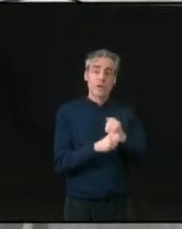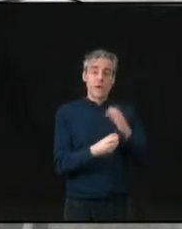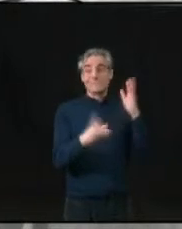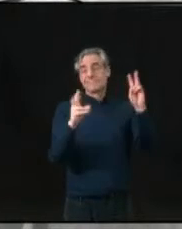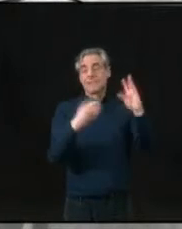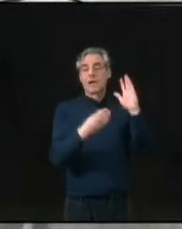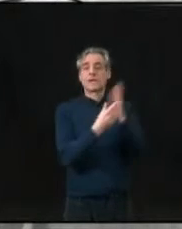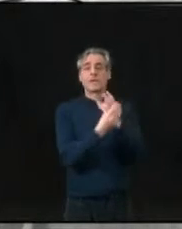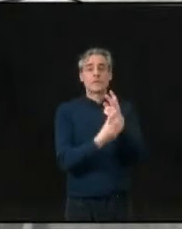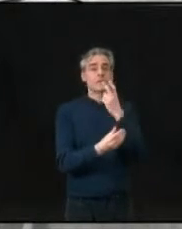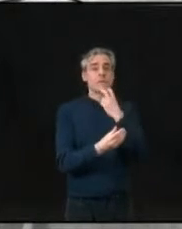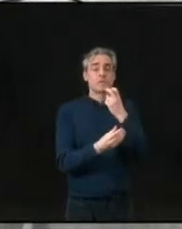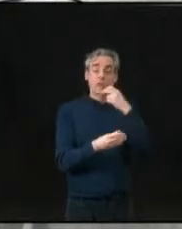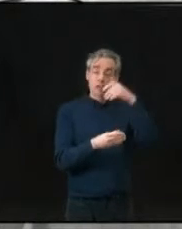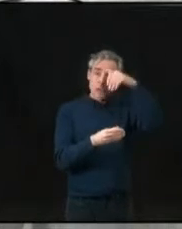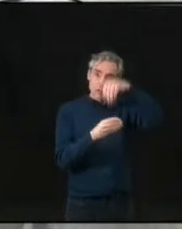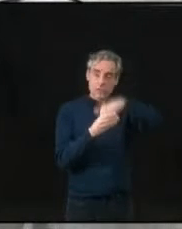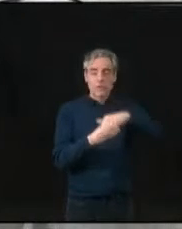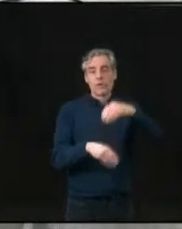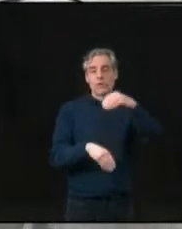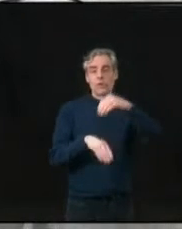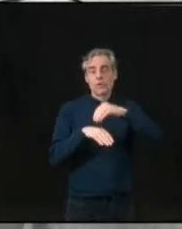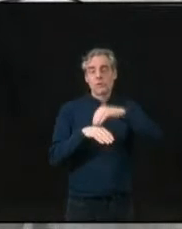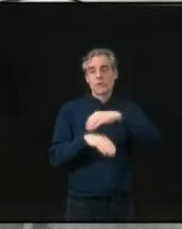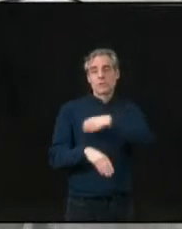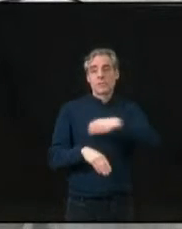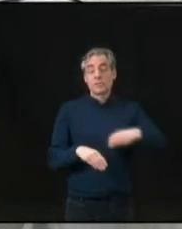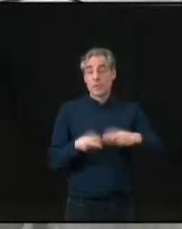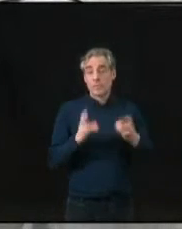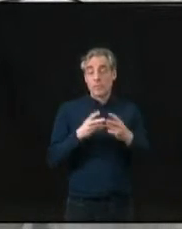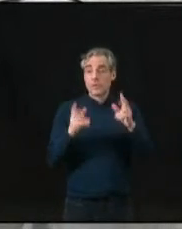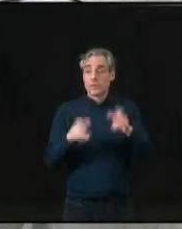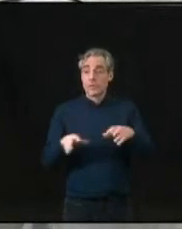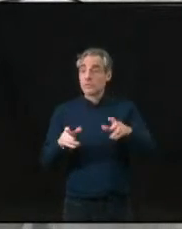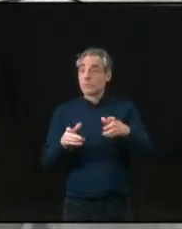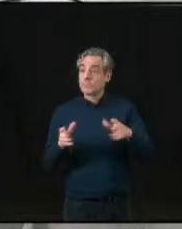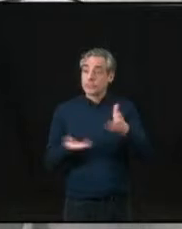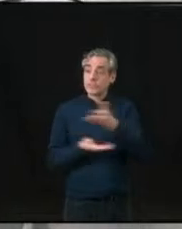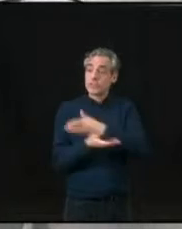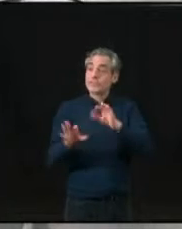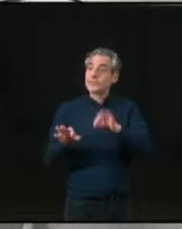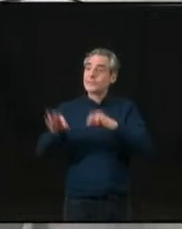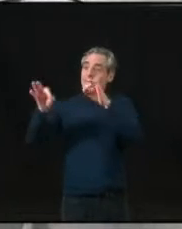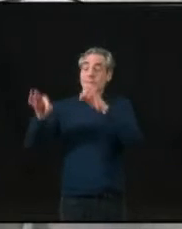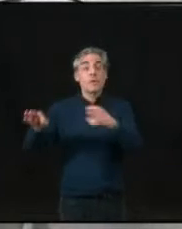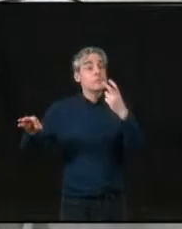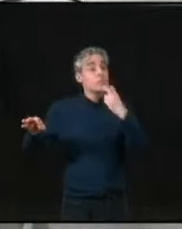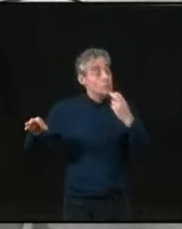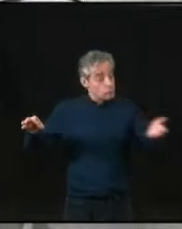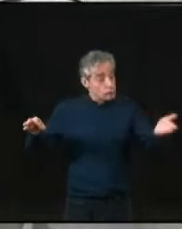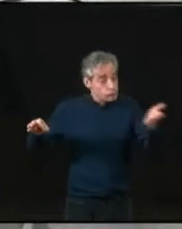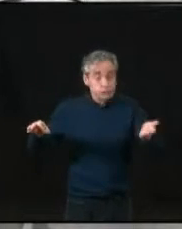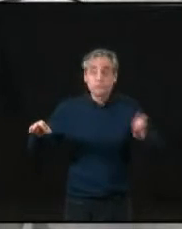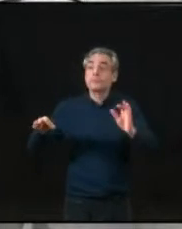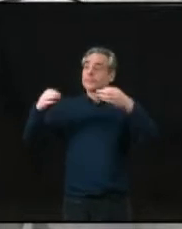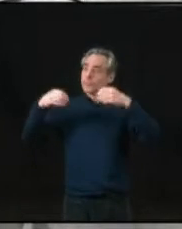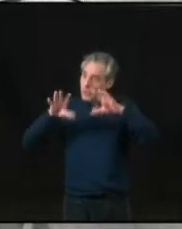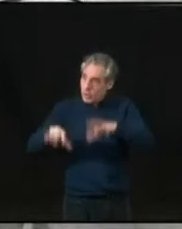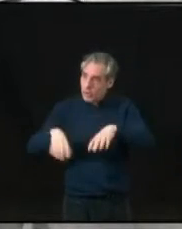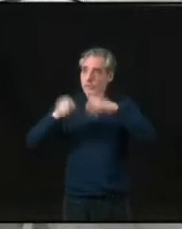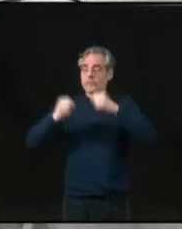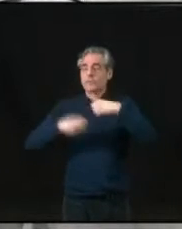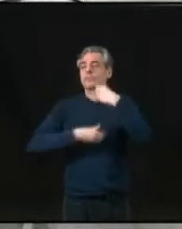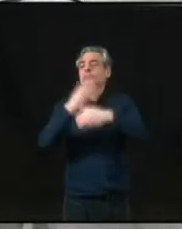citoyennes réglementées au Conseil municipal en instaurant des suspensions de séances. C'est dans ce sens que nous avions proposé de modifier et